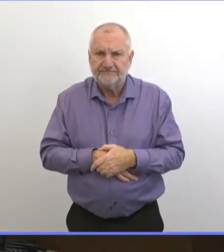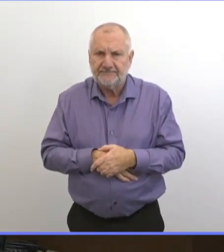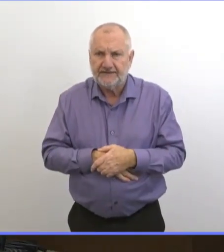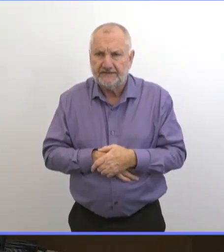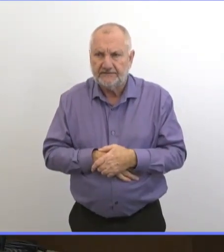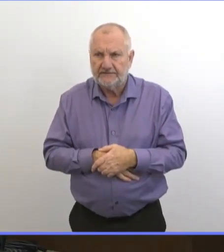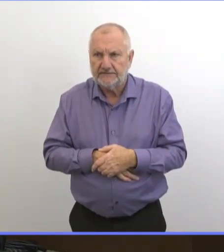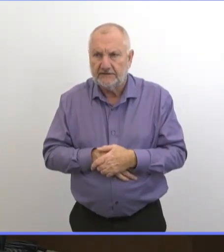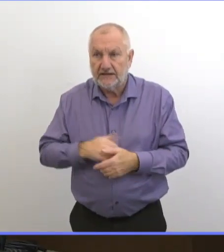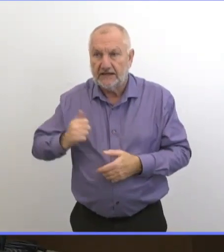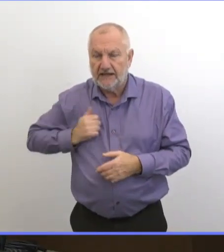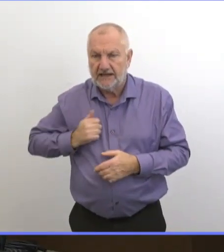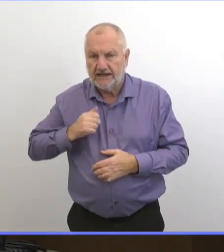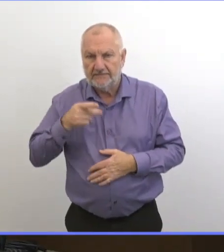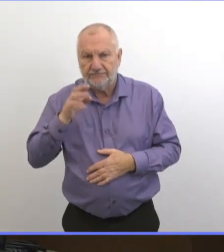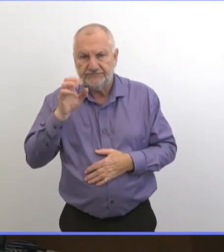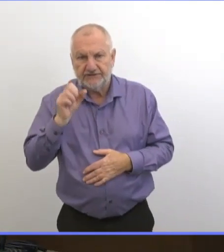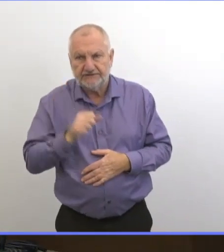canadienne, Kelly.